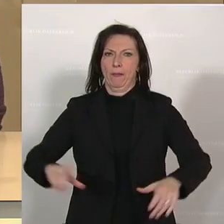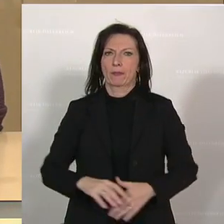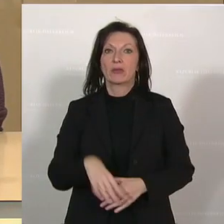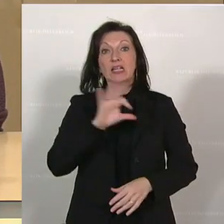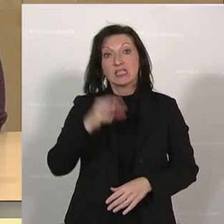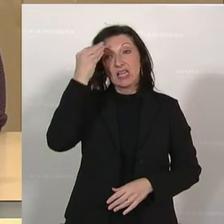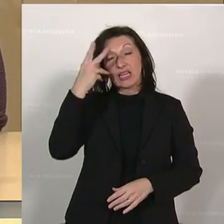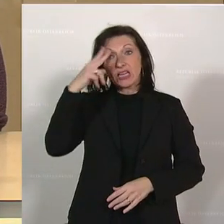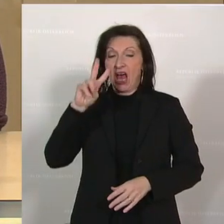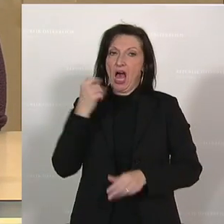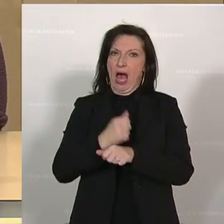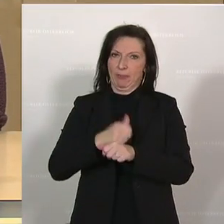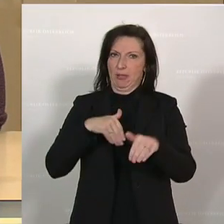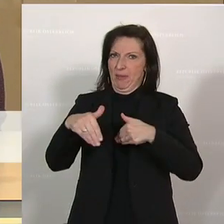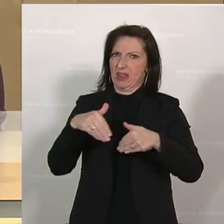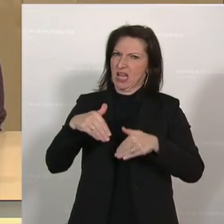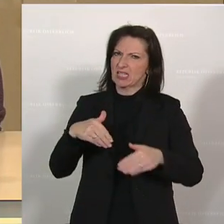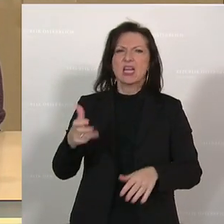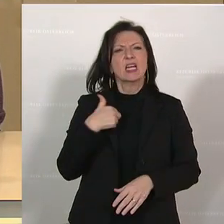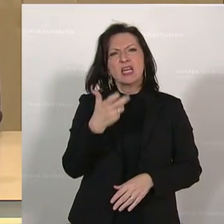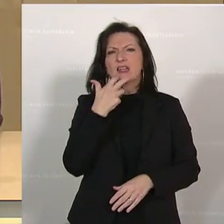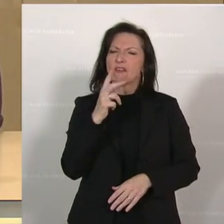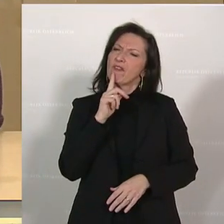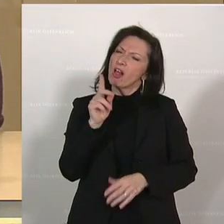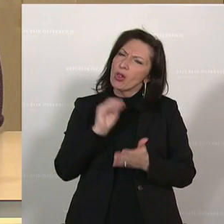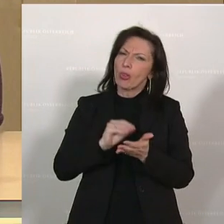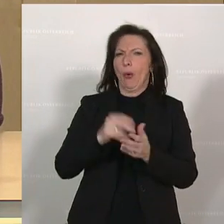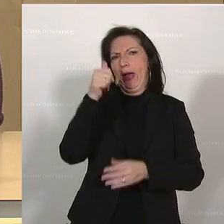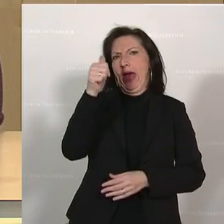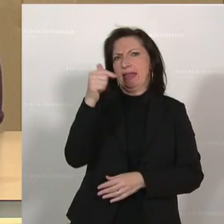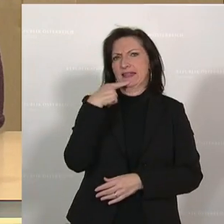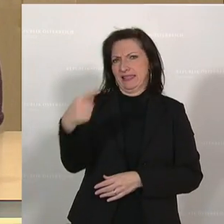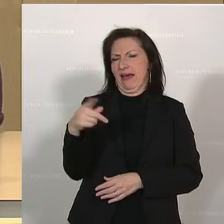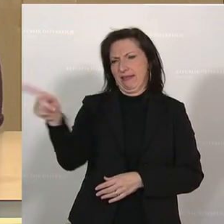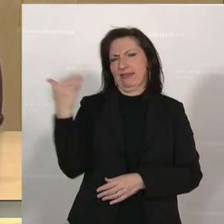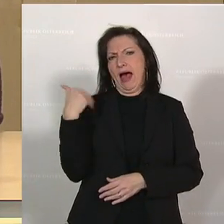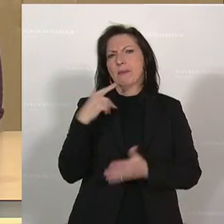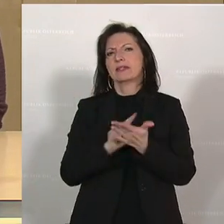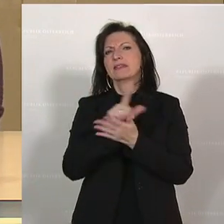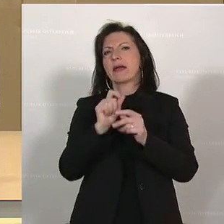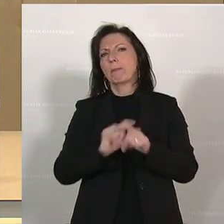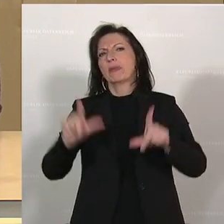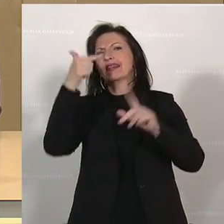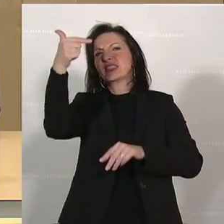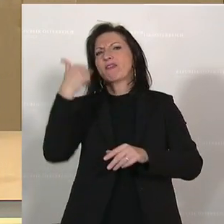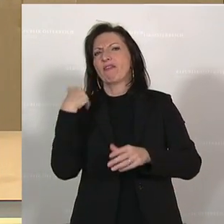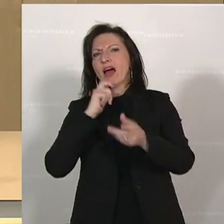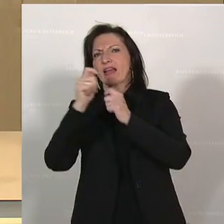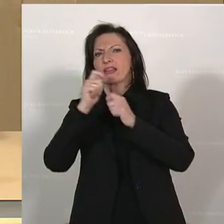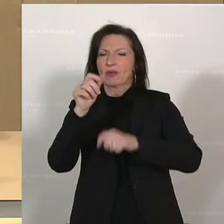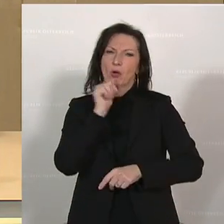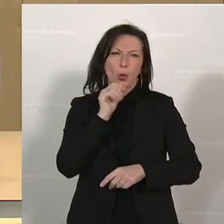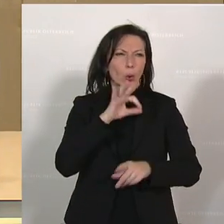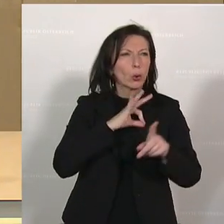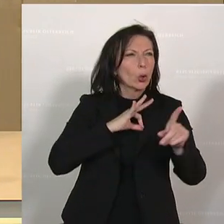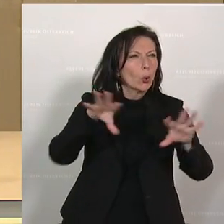sehr geehrter Herr Arbeitsminister, ich möchte Ihnen nur eines nachschicken nach Ihrem Zeit im Bild 2-Interview, auch wenn die grünen Kollegen da